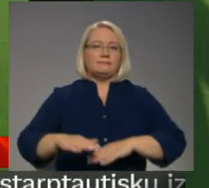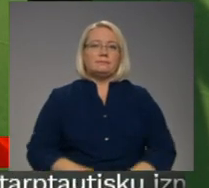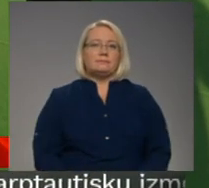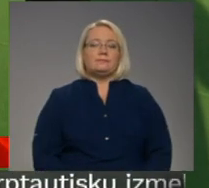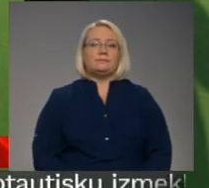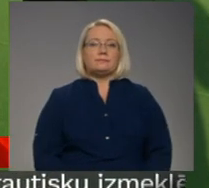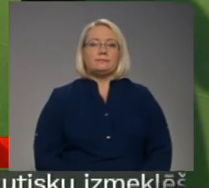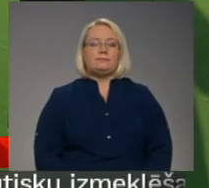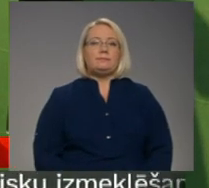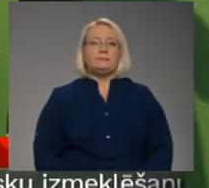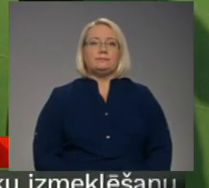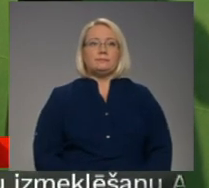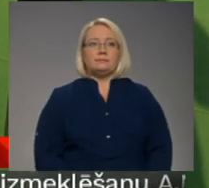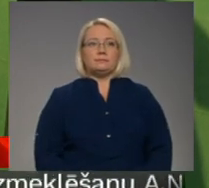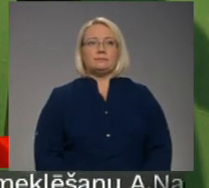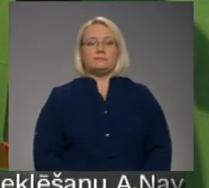Andras Pāns, Zemgals reģionālā televīzija.